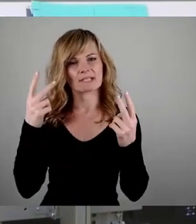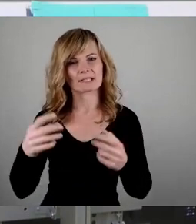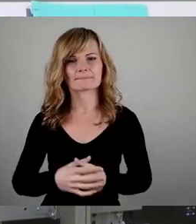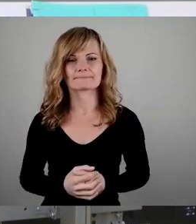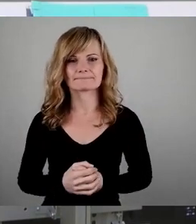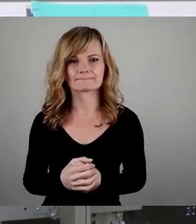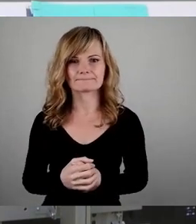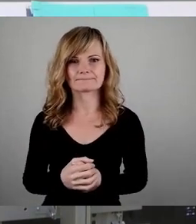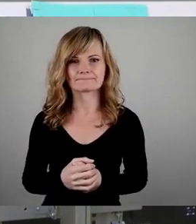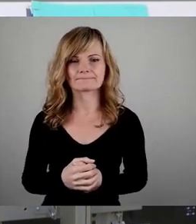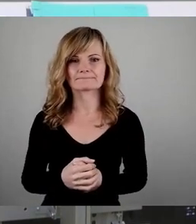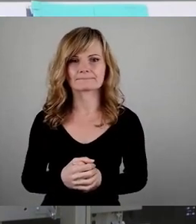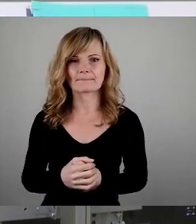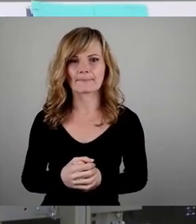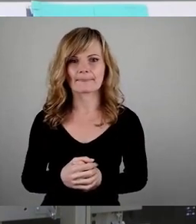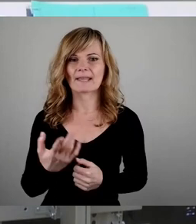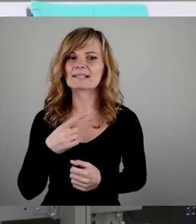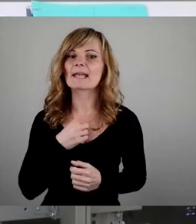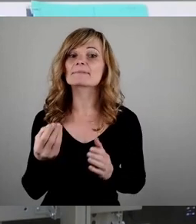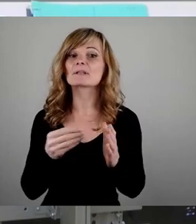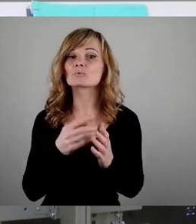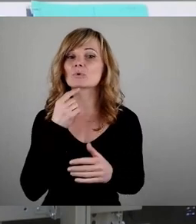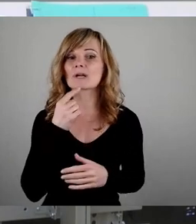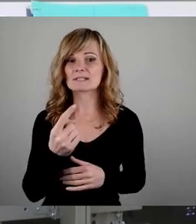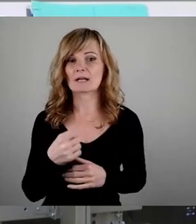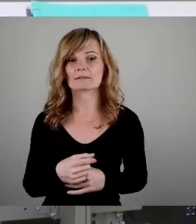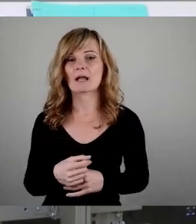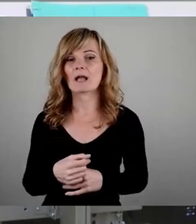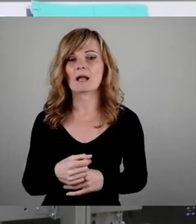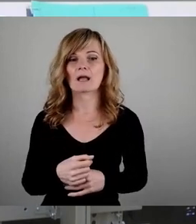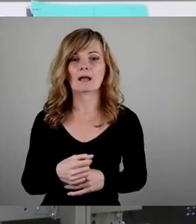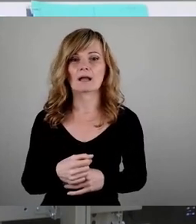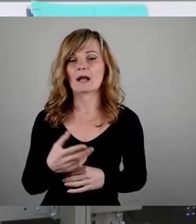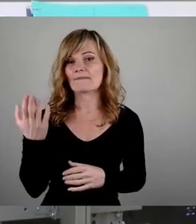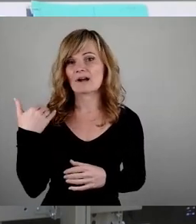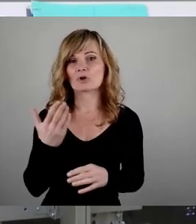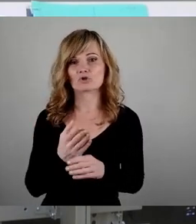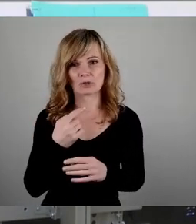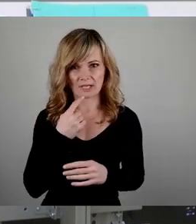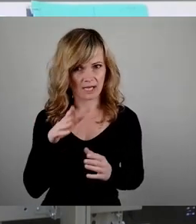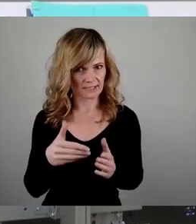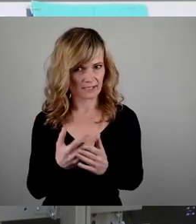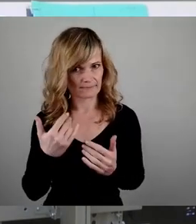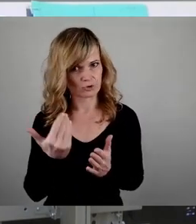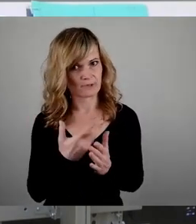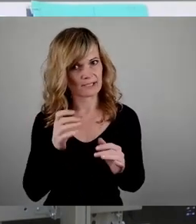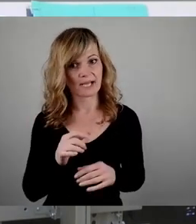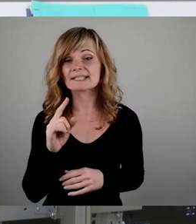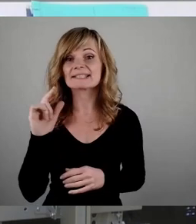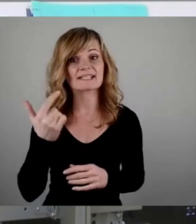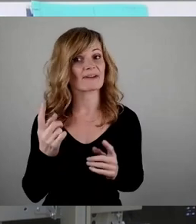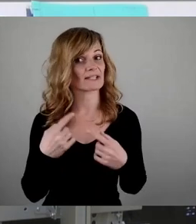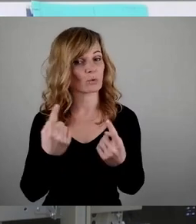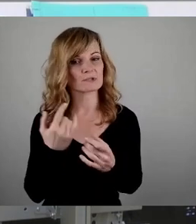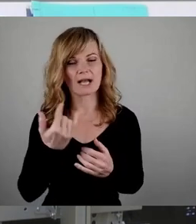als Sie so denken. Also was ich dazu jetzt noch sagen wollte, die Anrede kann ich mir ersparen, weil ich war ja erst schon mal da. Und zwar ist das jetzt natürlich nicht die zweite Runde, sondern zu dem